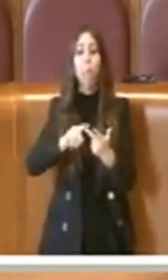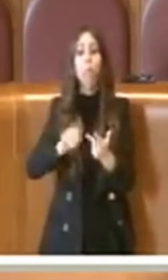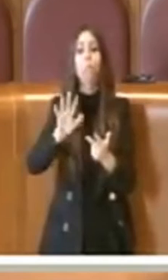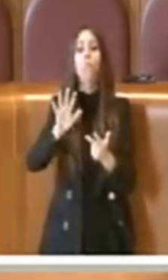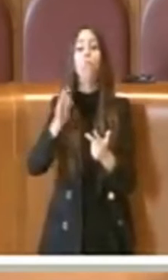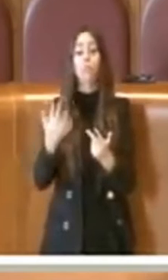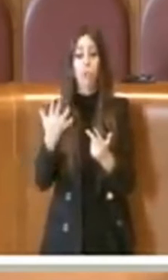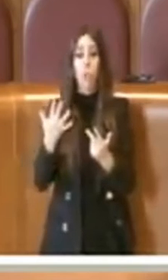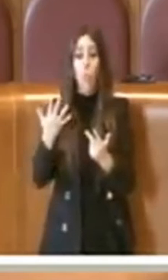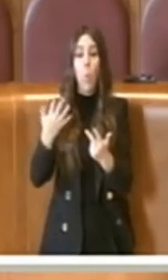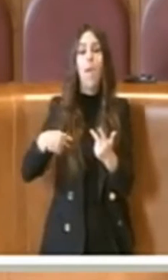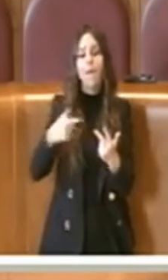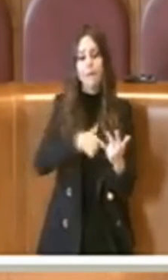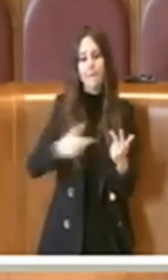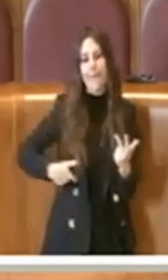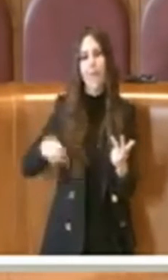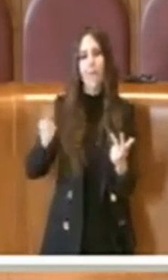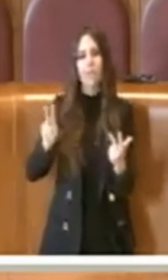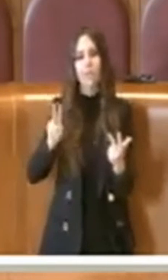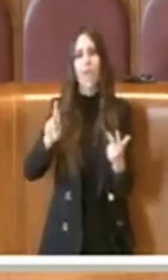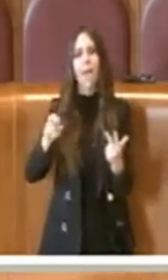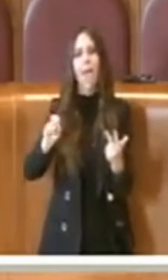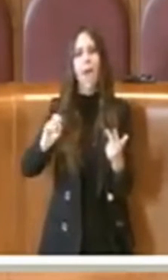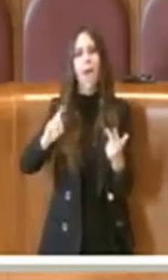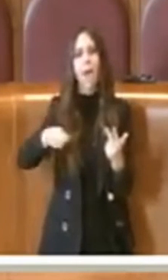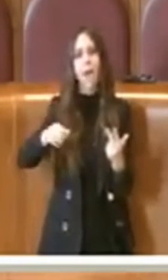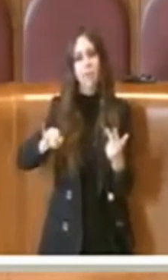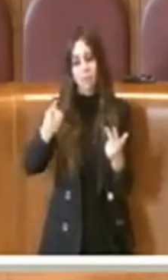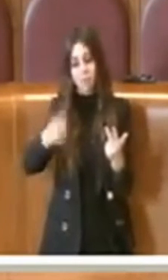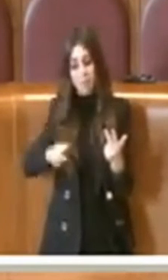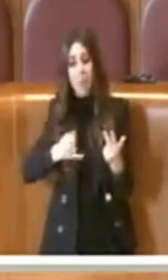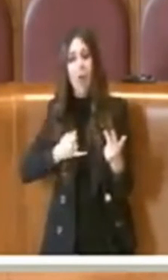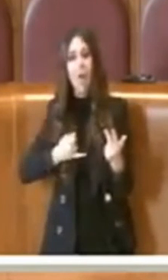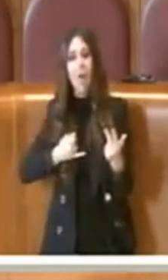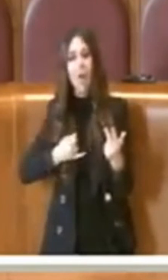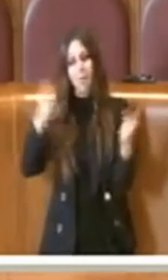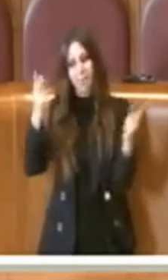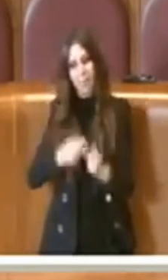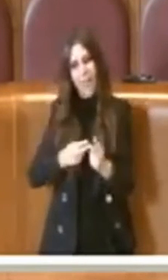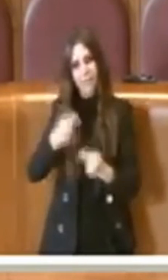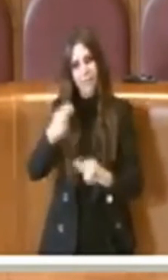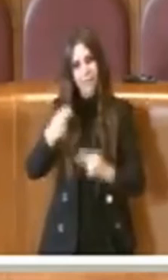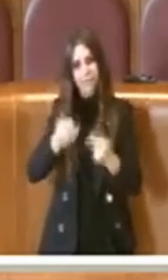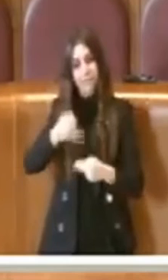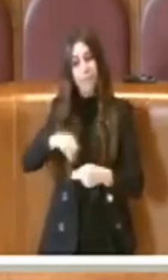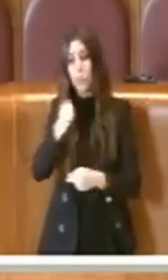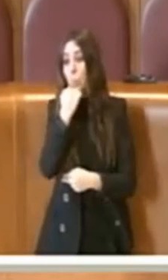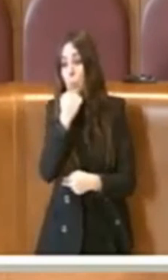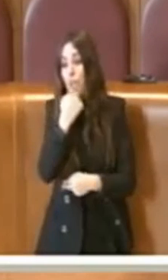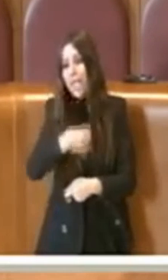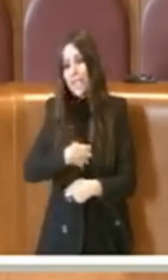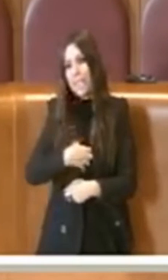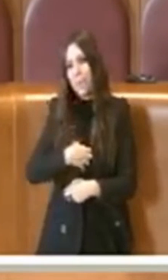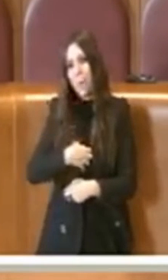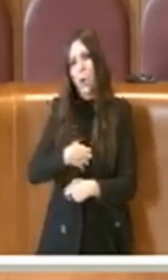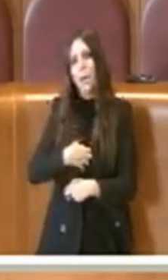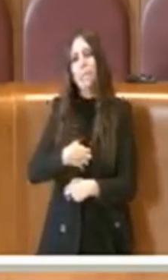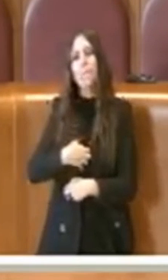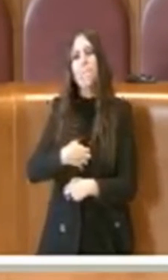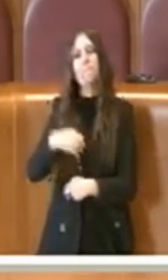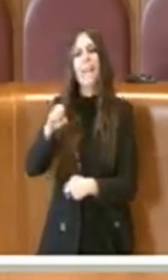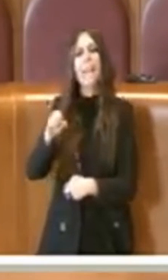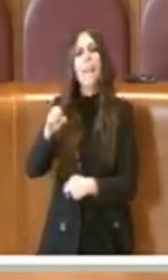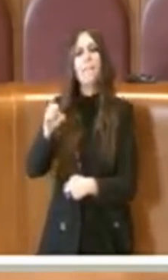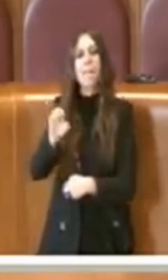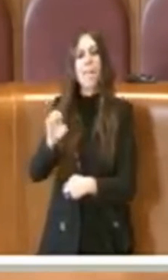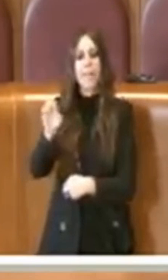Virginia Raggi. Siamo appunto all'ultimo bilancio, mi scuso con l'assessore Lemetti perché la stima che ho dei